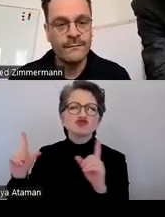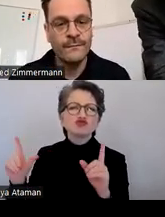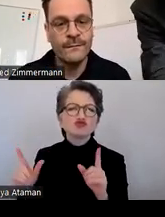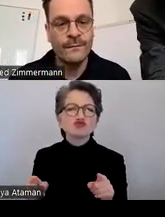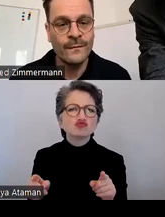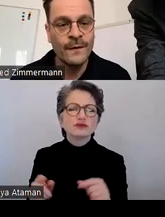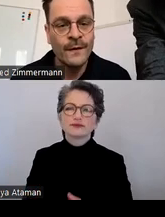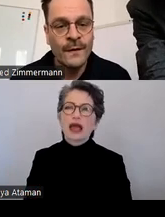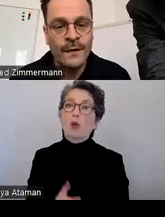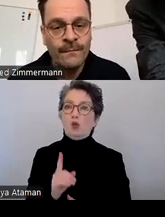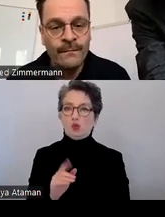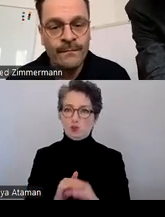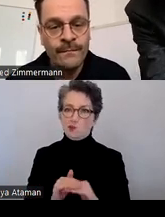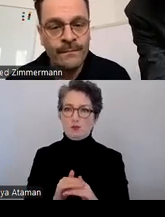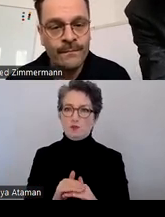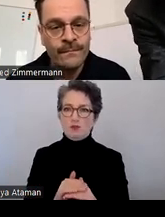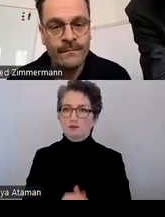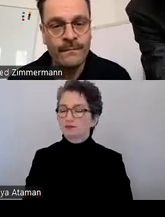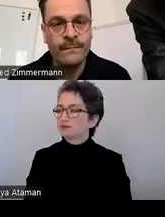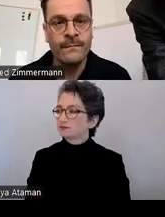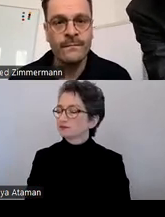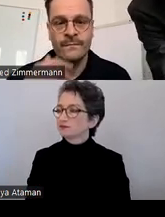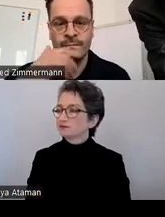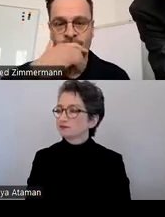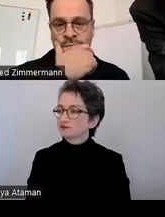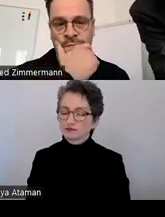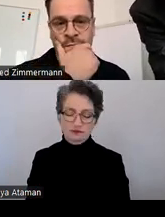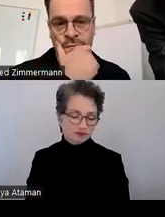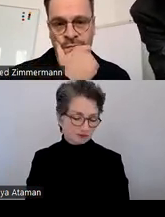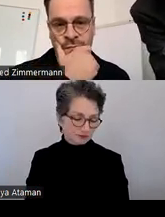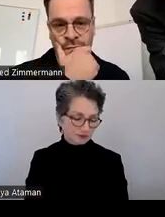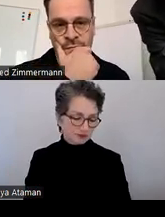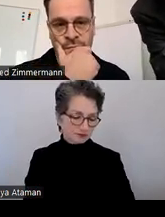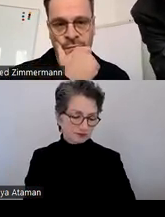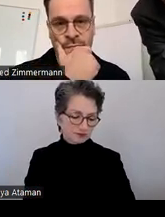Entschuldigung, da haben wir gerade, nee, du bist im Falschen. Ich habe das Falsche gehabt.